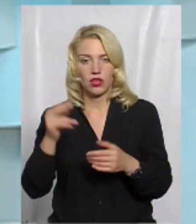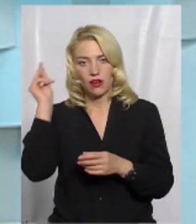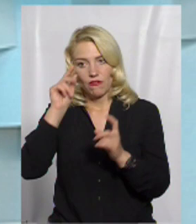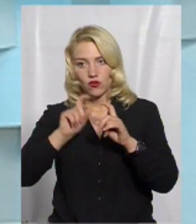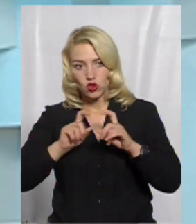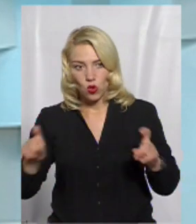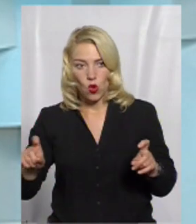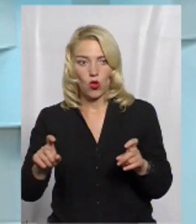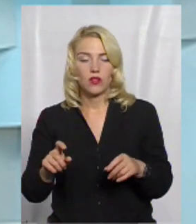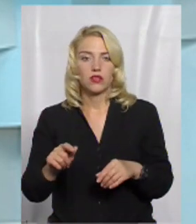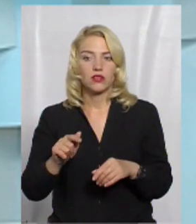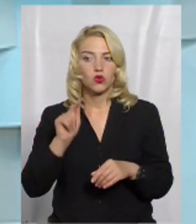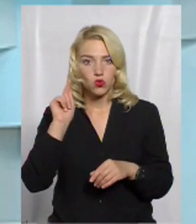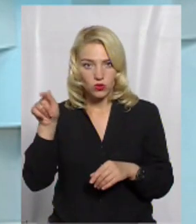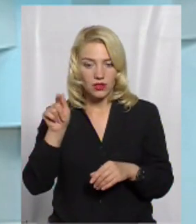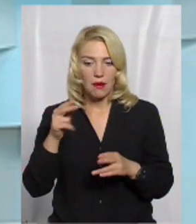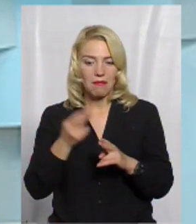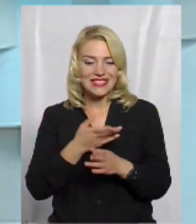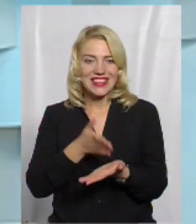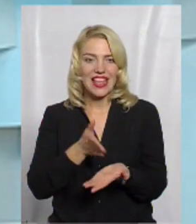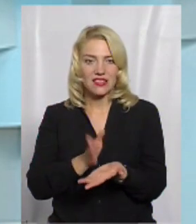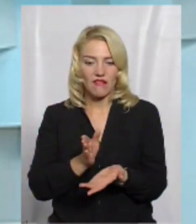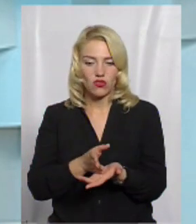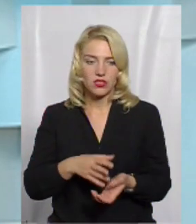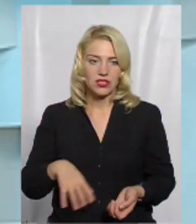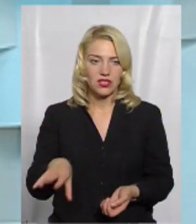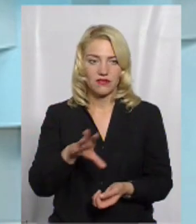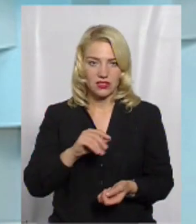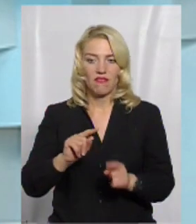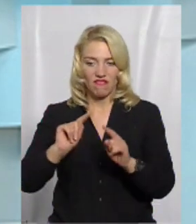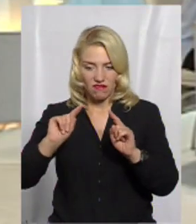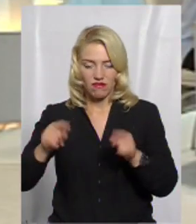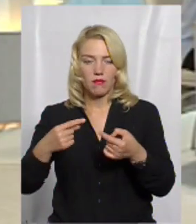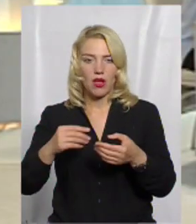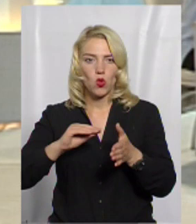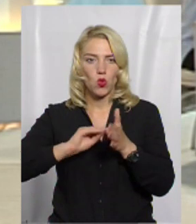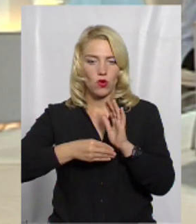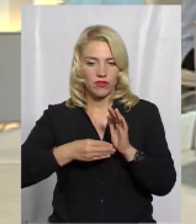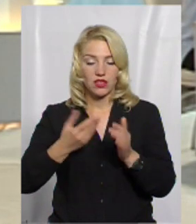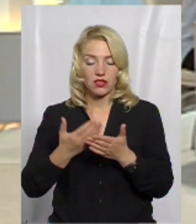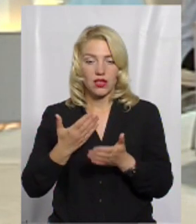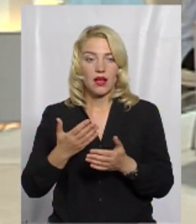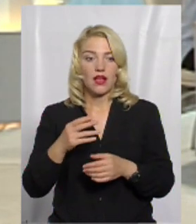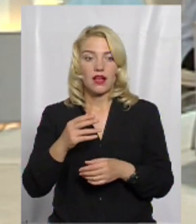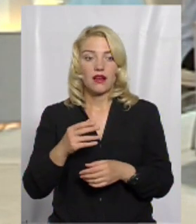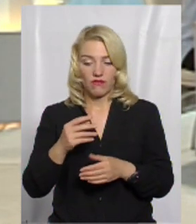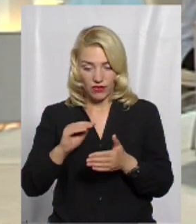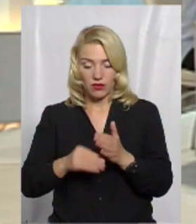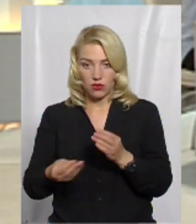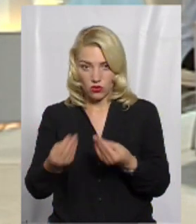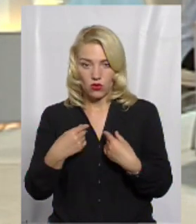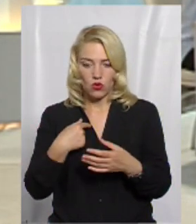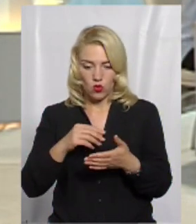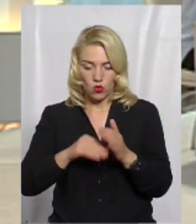в шкільний заклад, все-таки туди без наявності щеплень, без відсутності протипоказів, вимагають